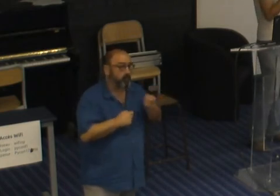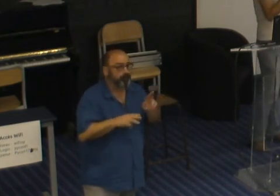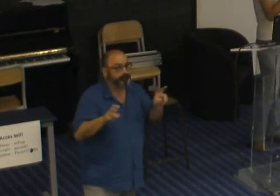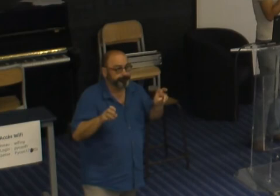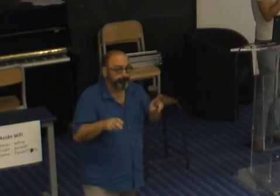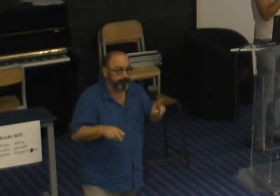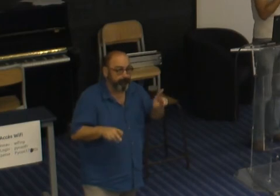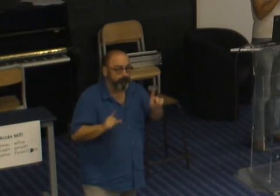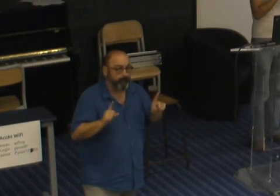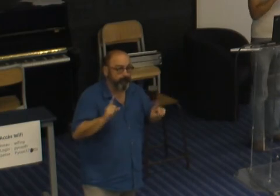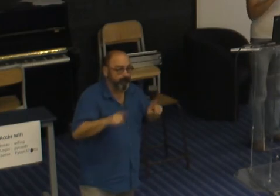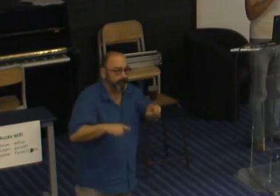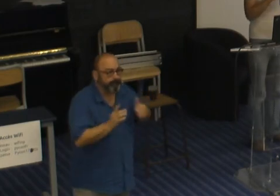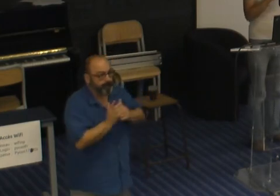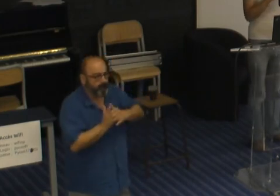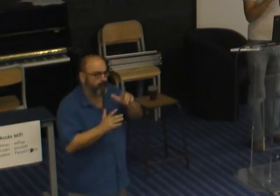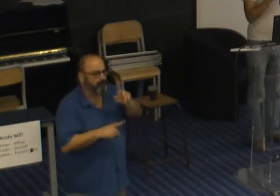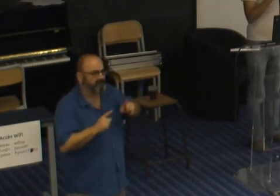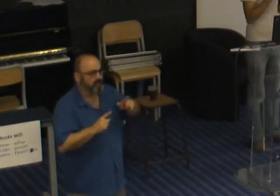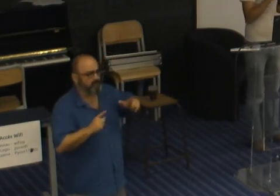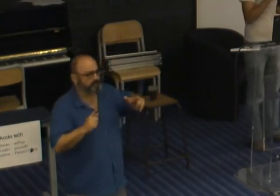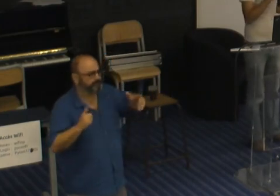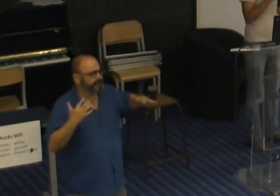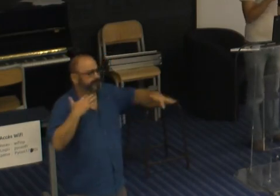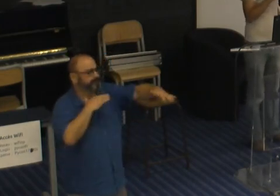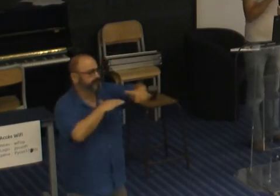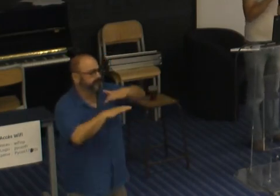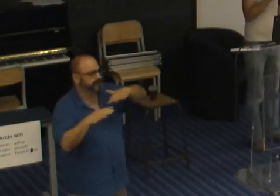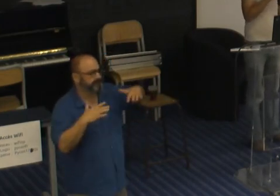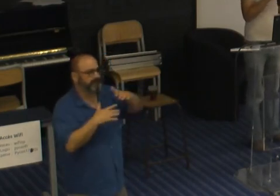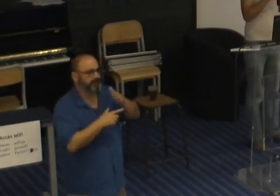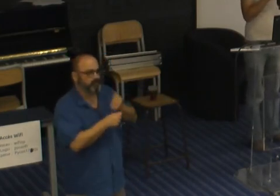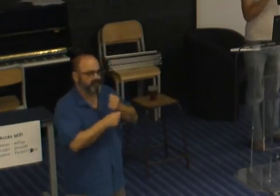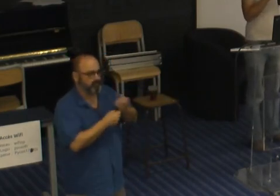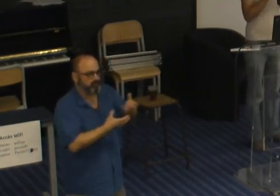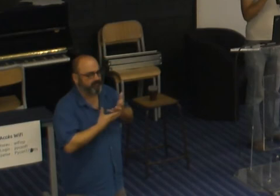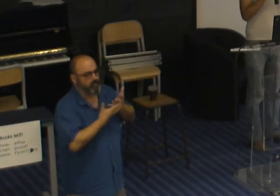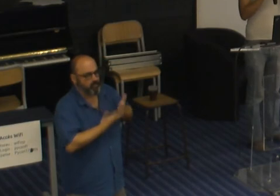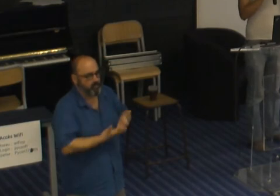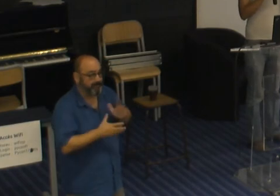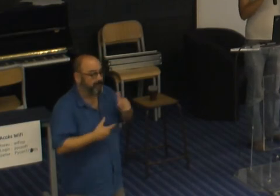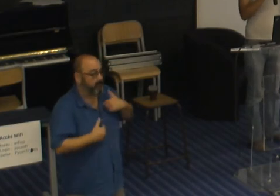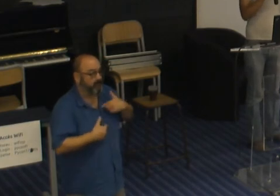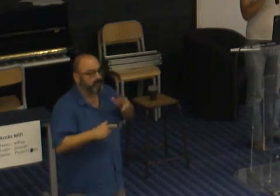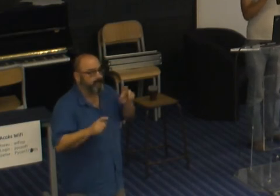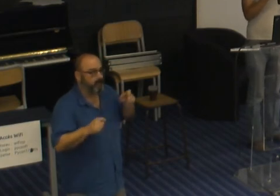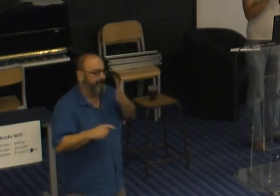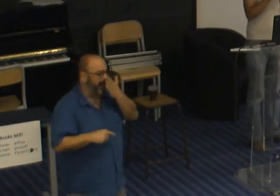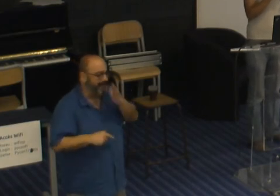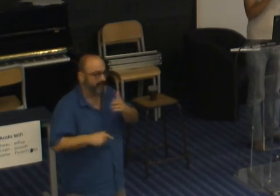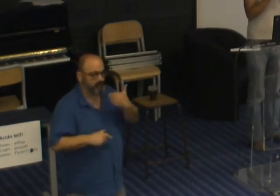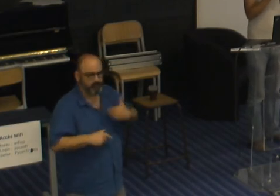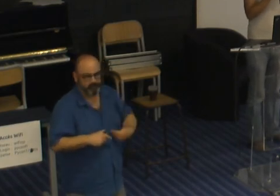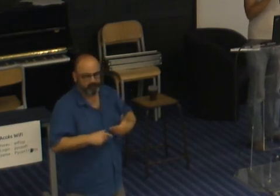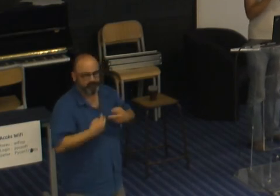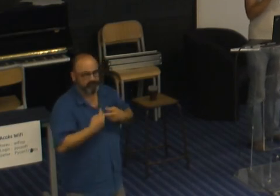on peut rencontrer effectivement beaucoup de lourdeur dans le milieu du travail c'est mon attitude que j'ai eu par rapport à